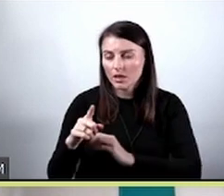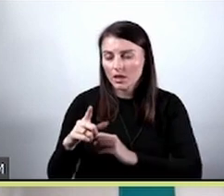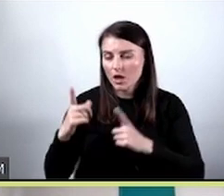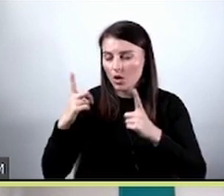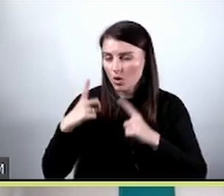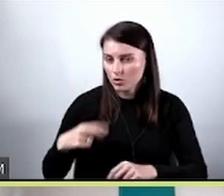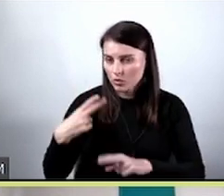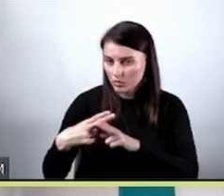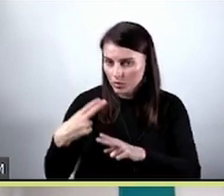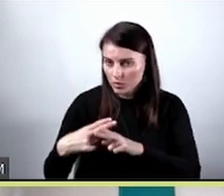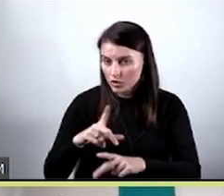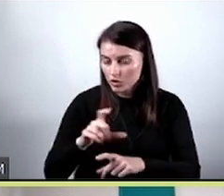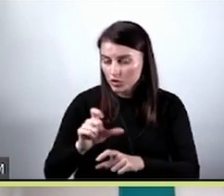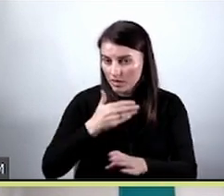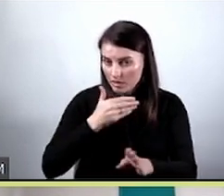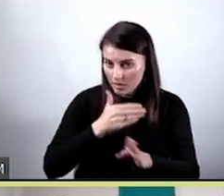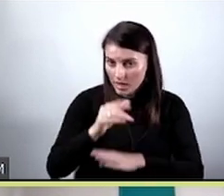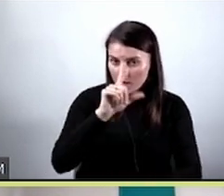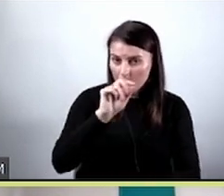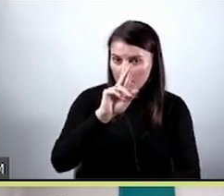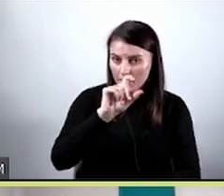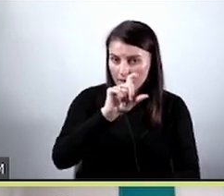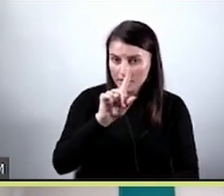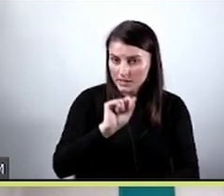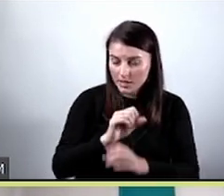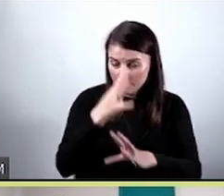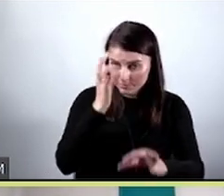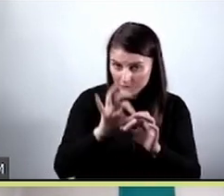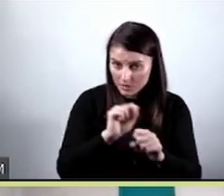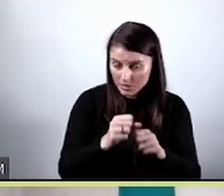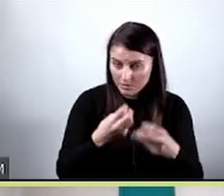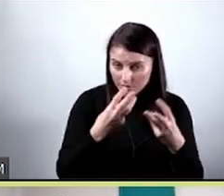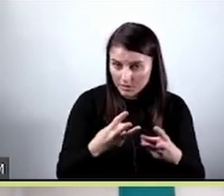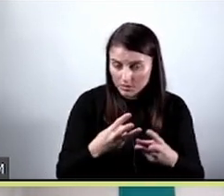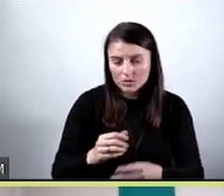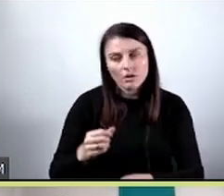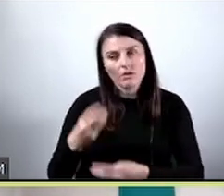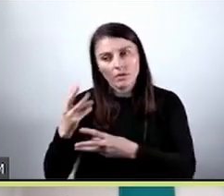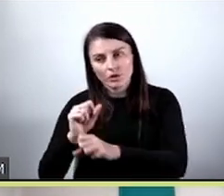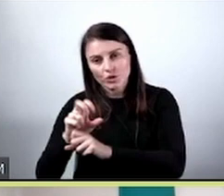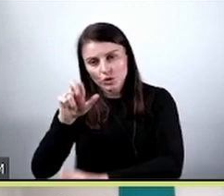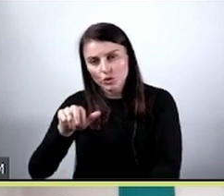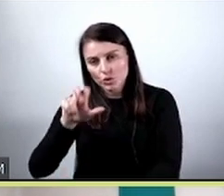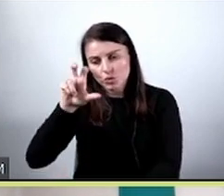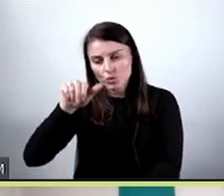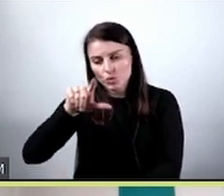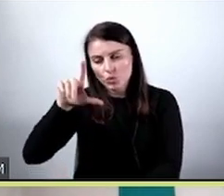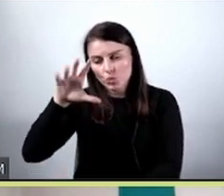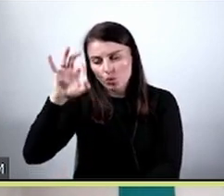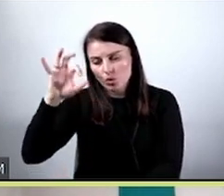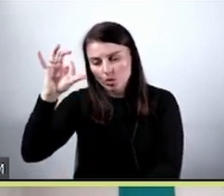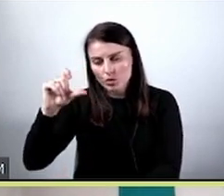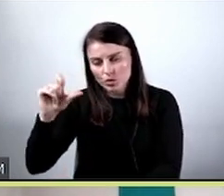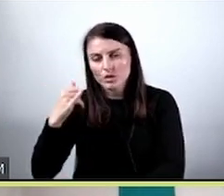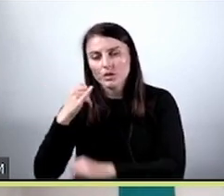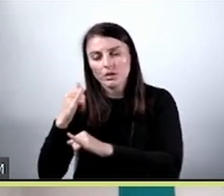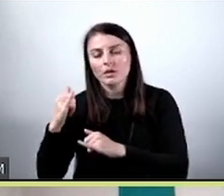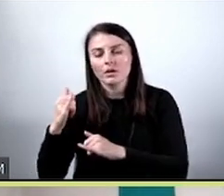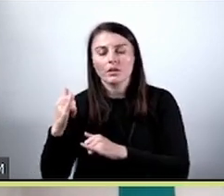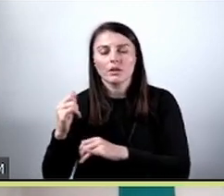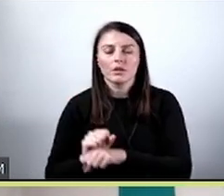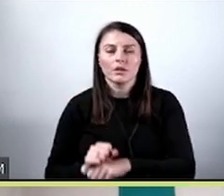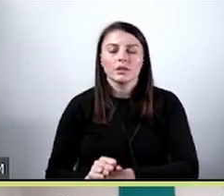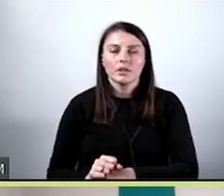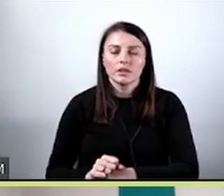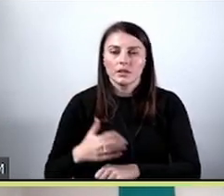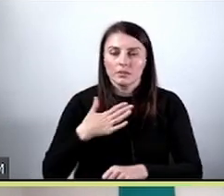precyzja będzie najważniejsza? Może jednak niekoniecznie, a postawimy na czułość. Inny przypadek, algorytm, który